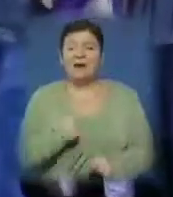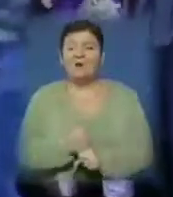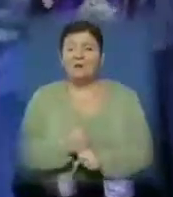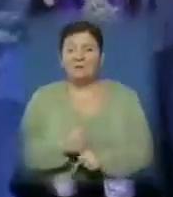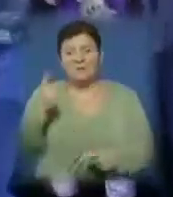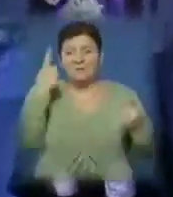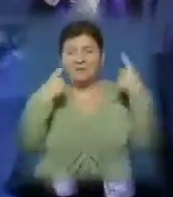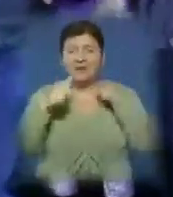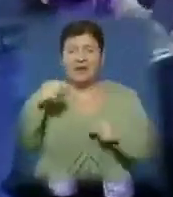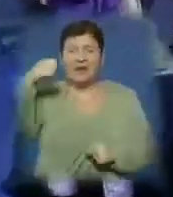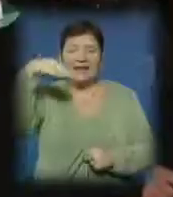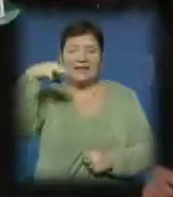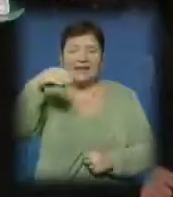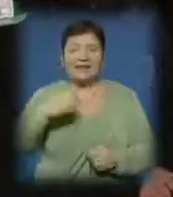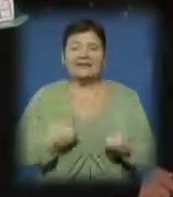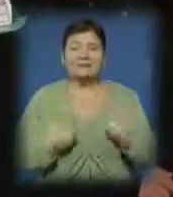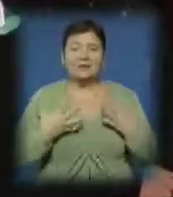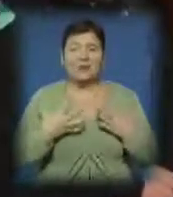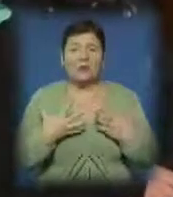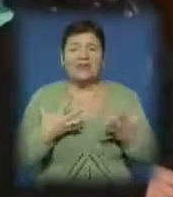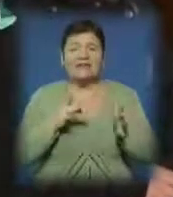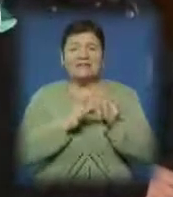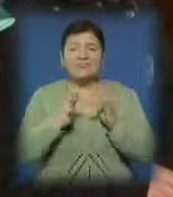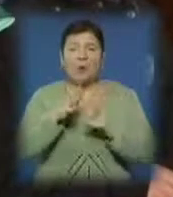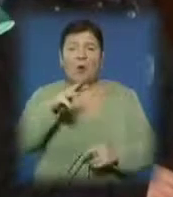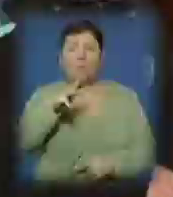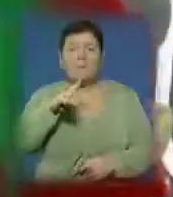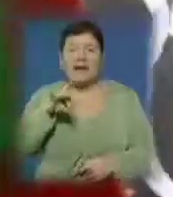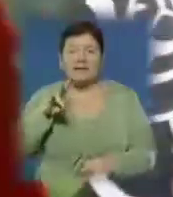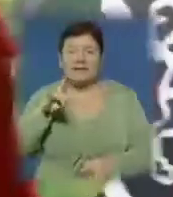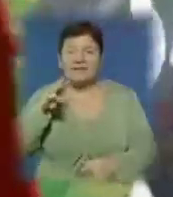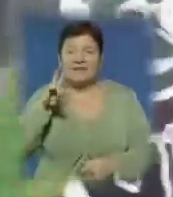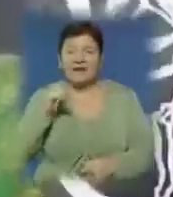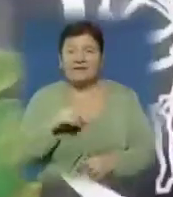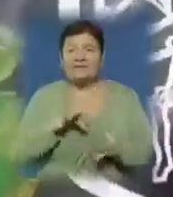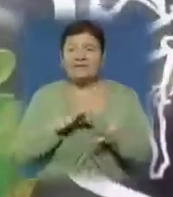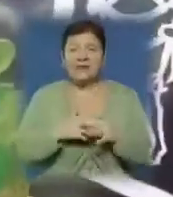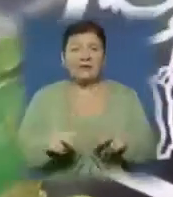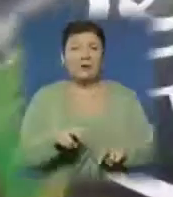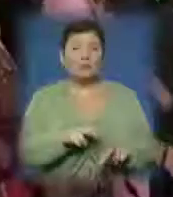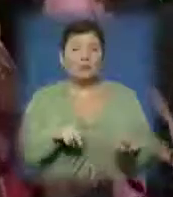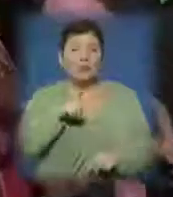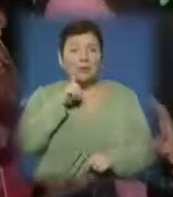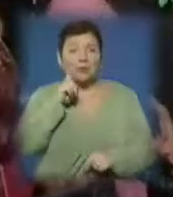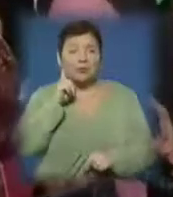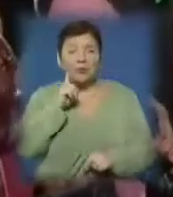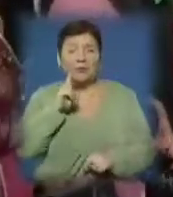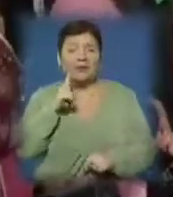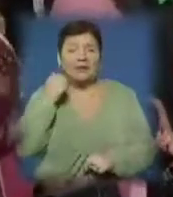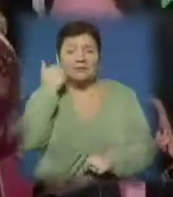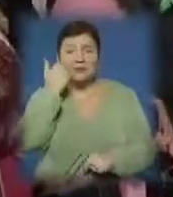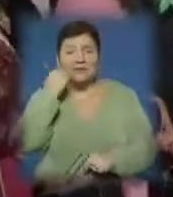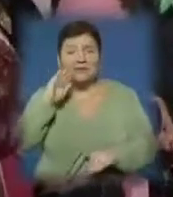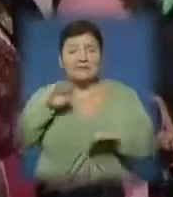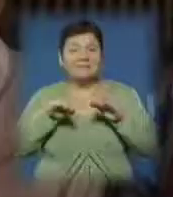ліхтарик – обов'язковий атрибут святкування Дня Святого Мартина. Адже він символізує факіли, з якими селяни розшукували молодого капелана, який сором'язливо